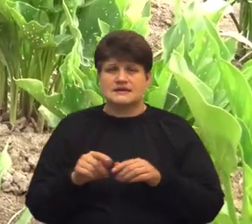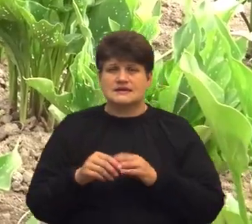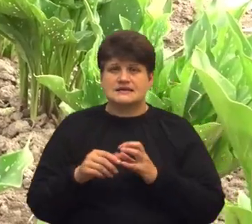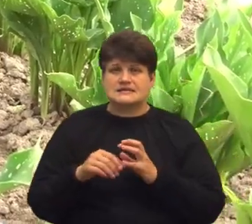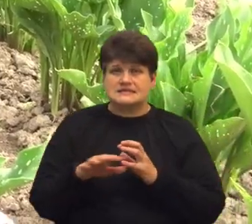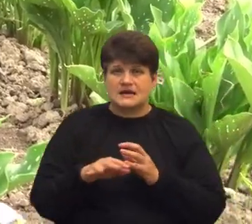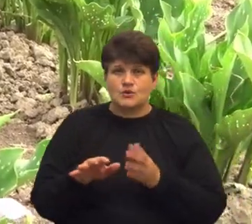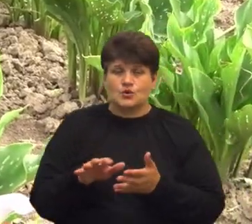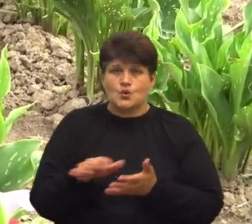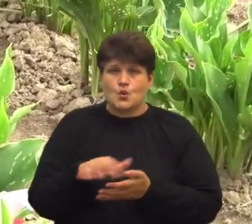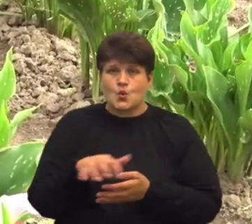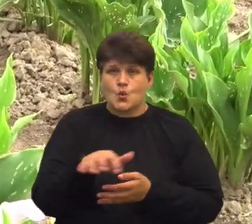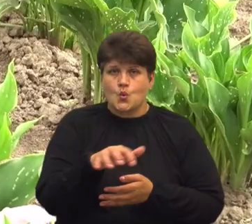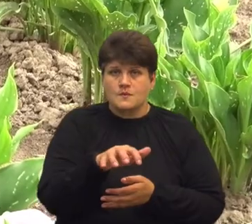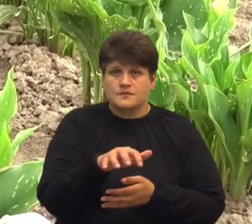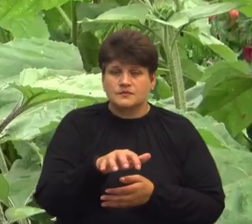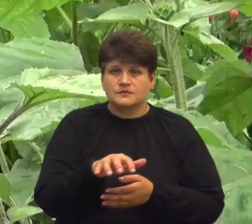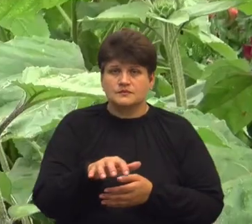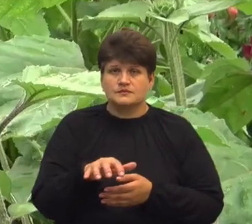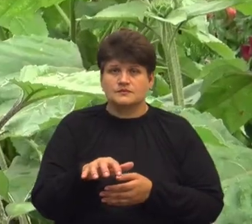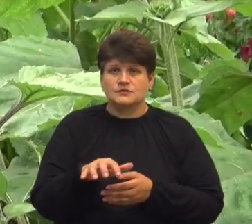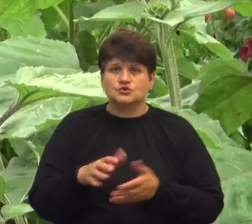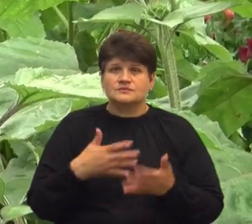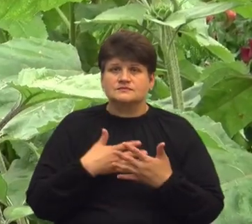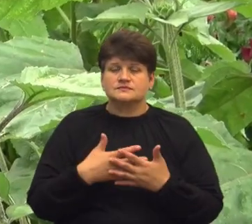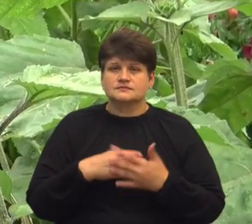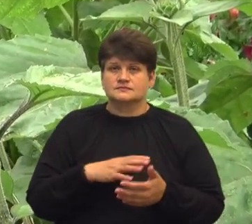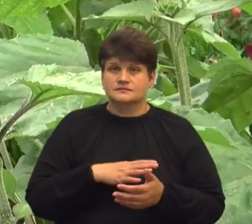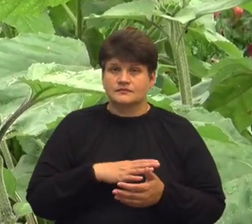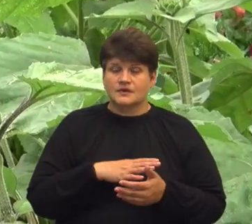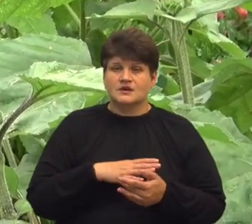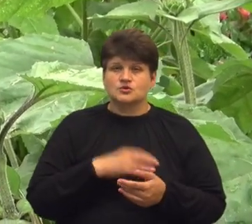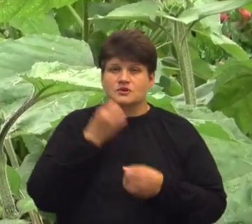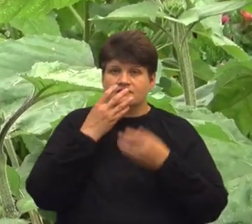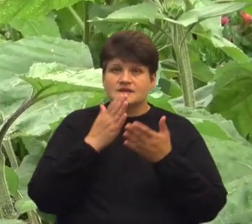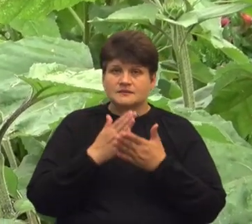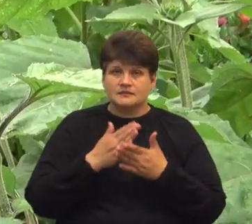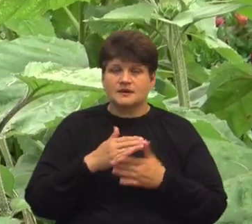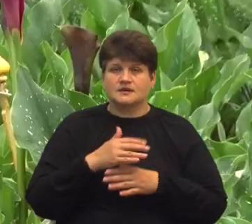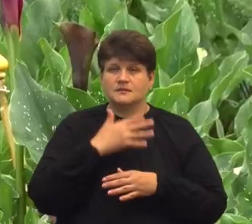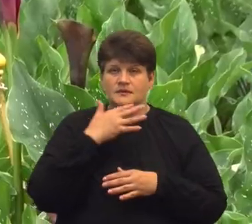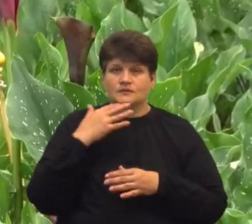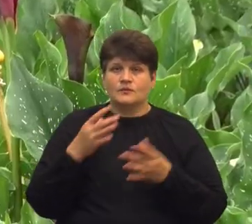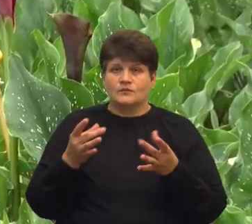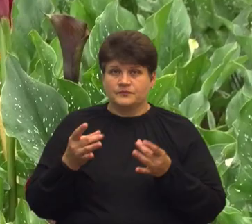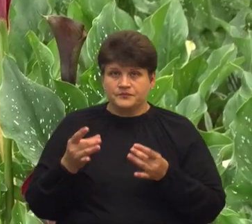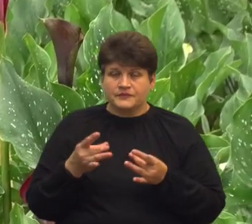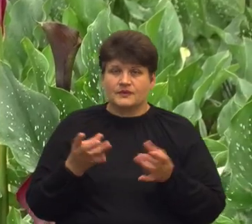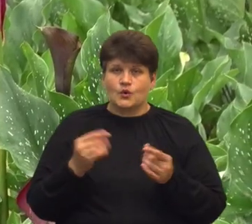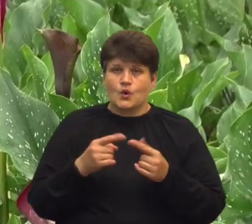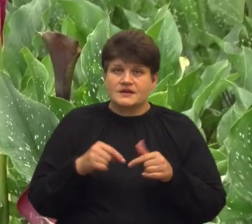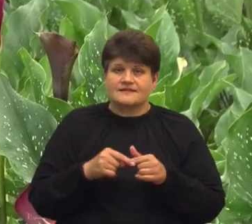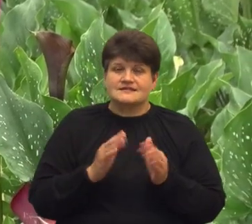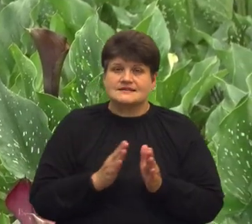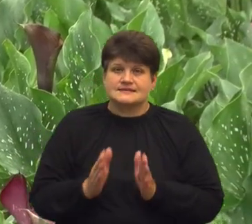рослина дихала. Щоб квіти мали достатньо вологи, організував систему поливу. Від